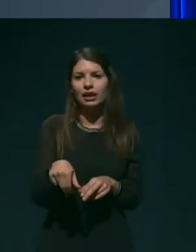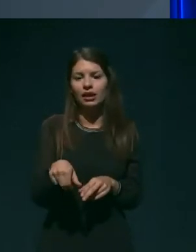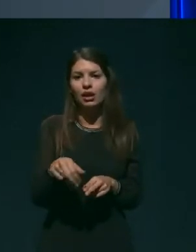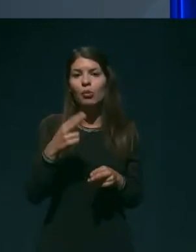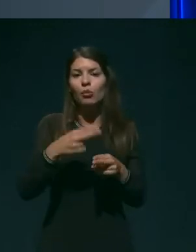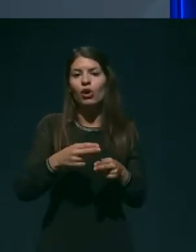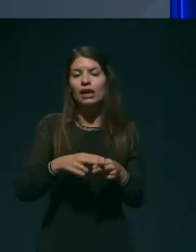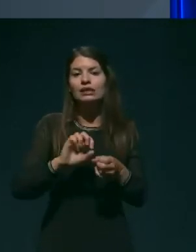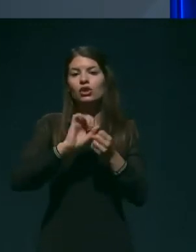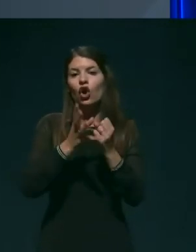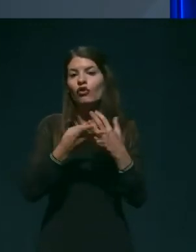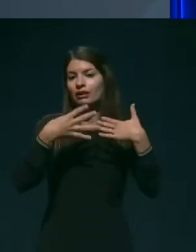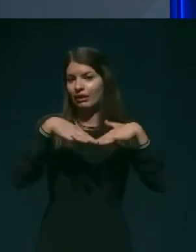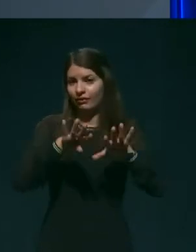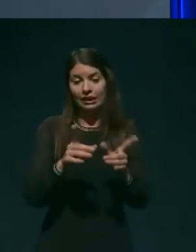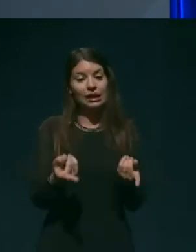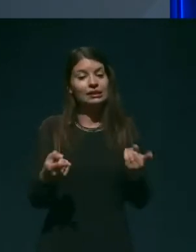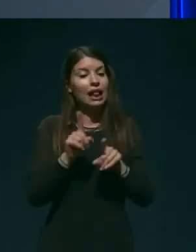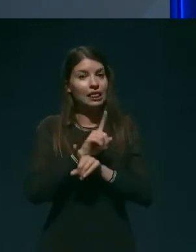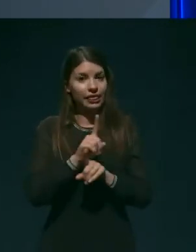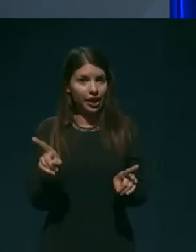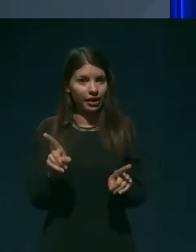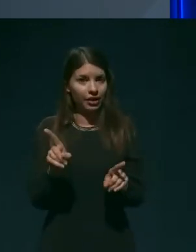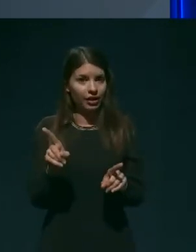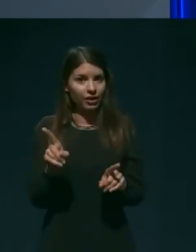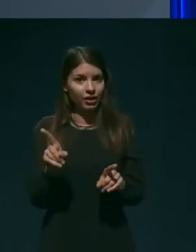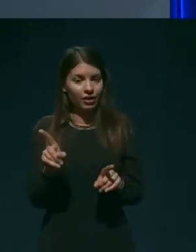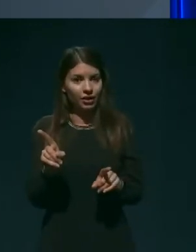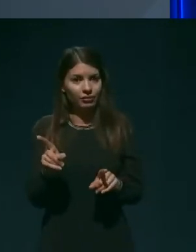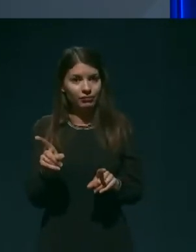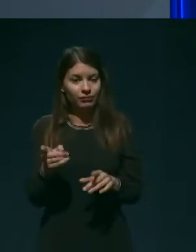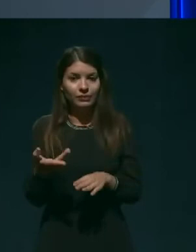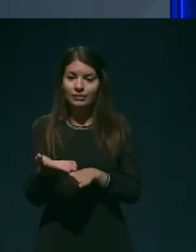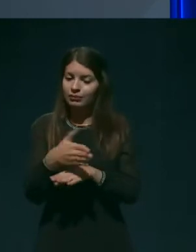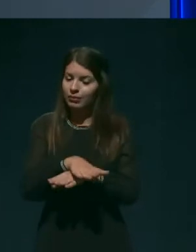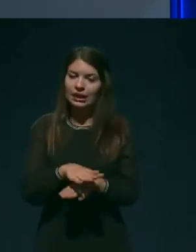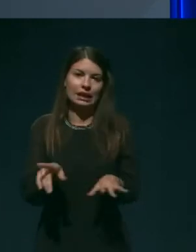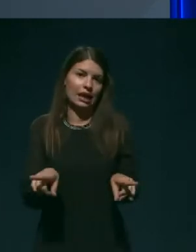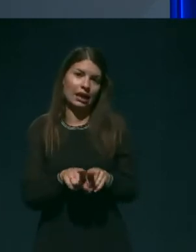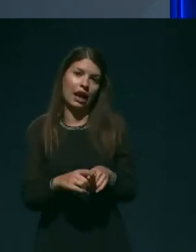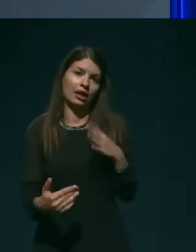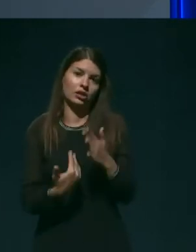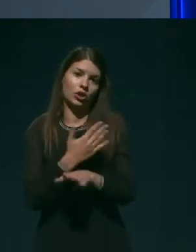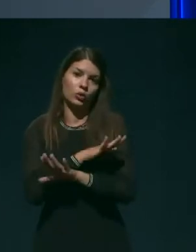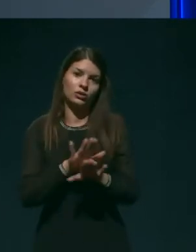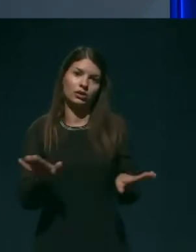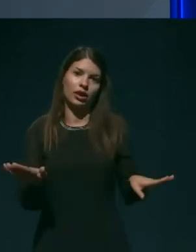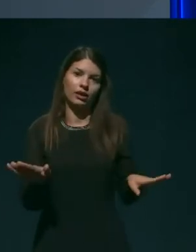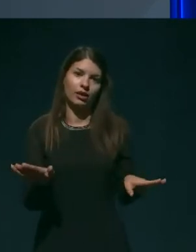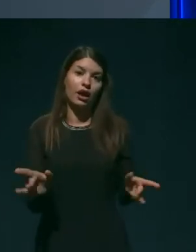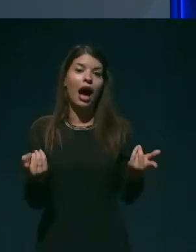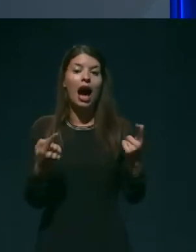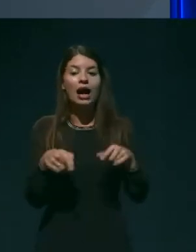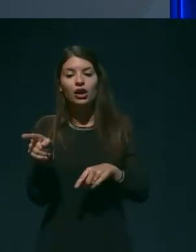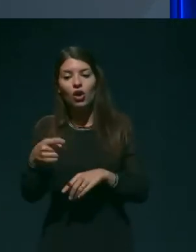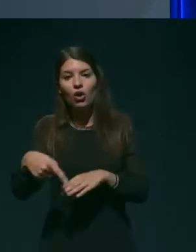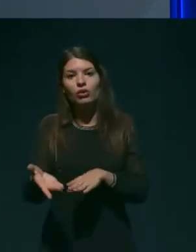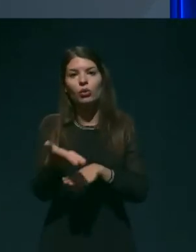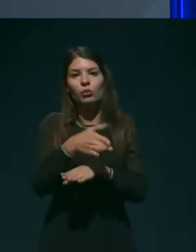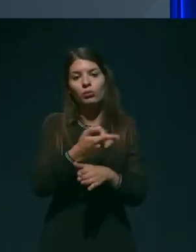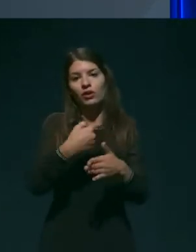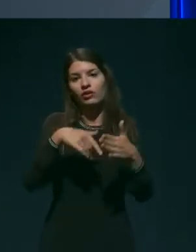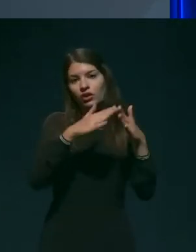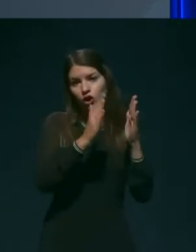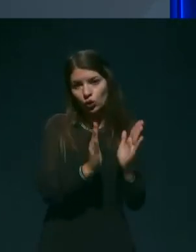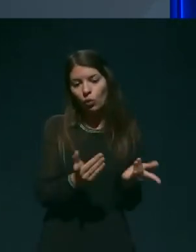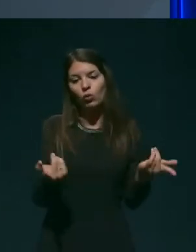je izguba življenja enaka za vse, bodi si v domu ali izven doma.